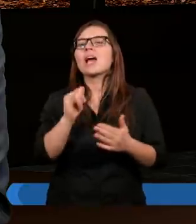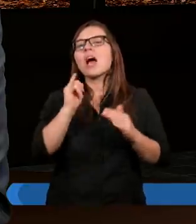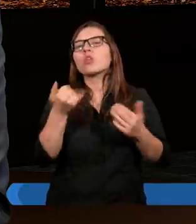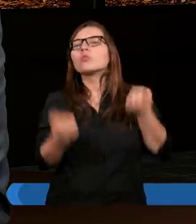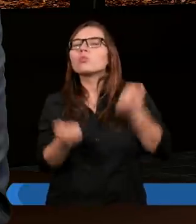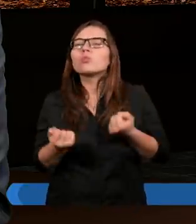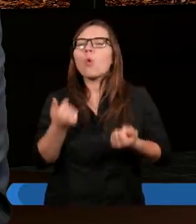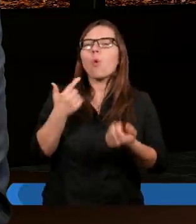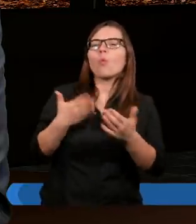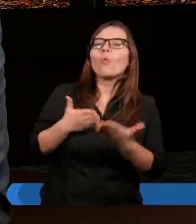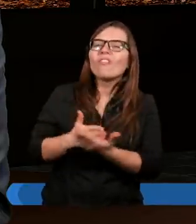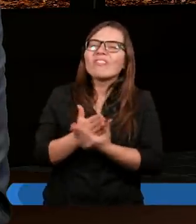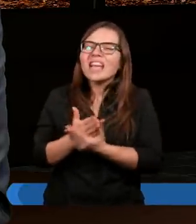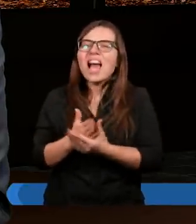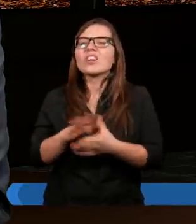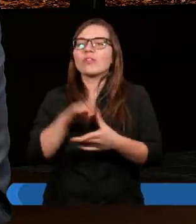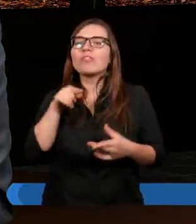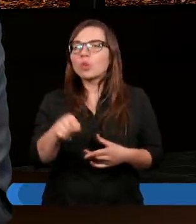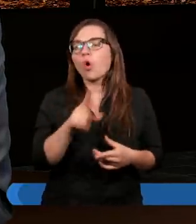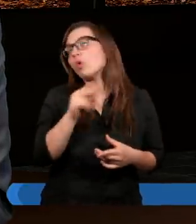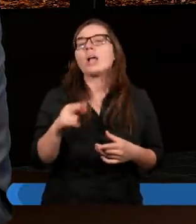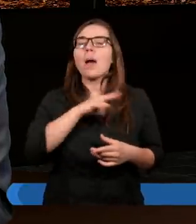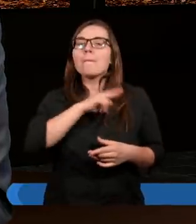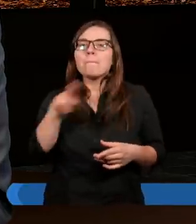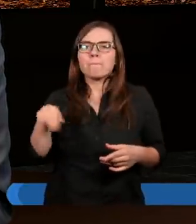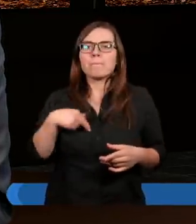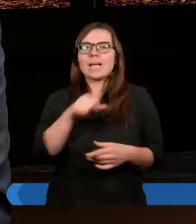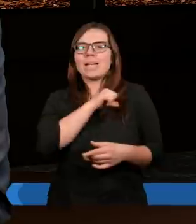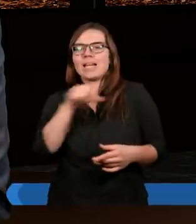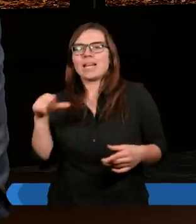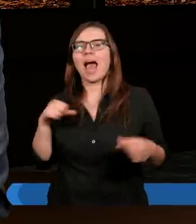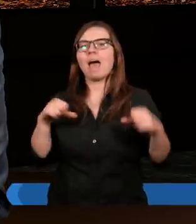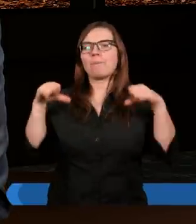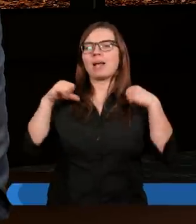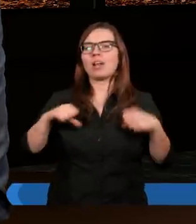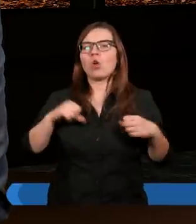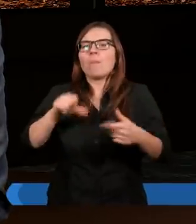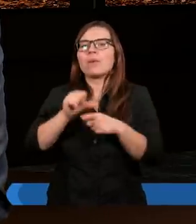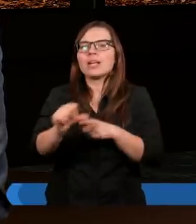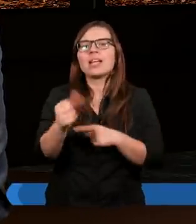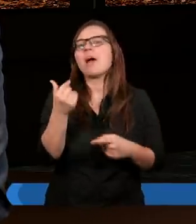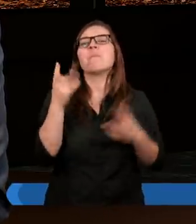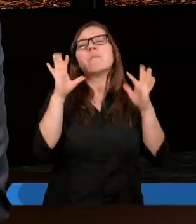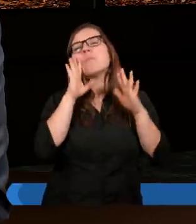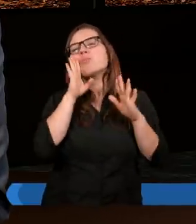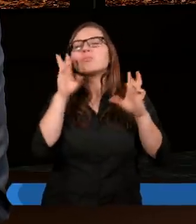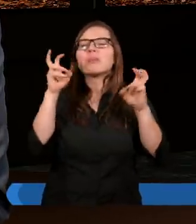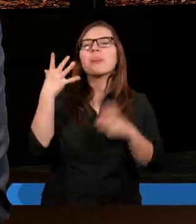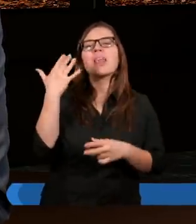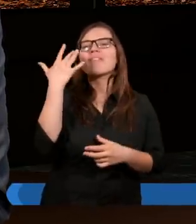uwierzyć w to, że my sami w sobie jesteśmy niewiele warci.